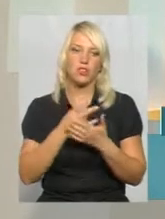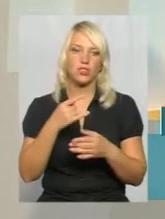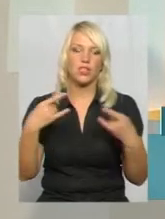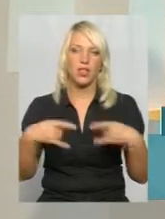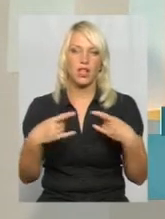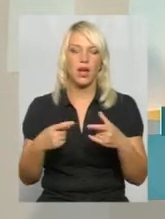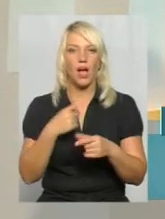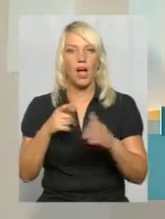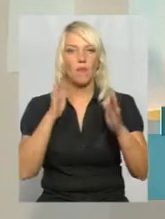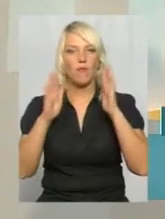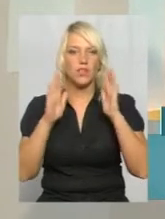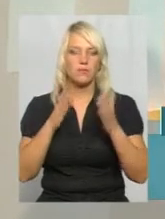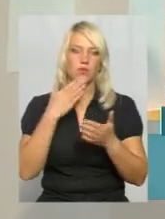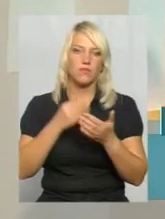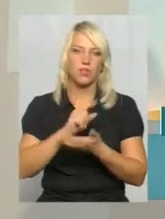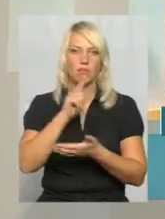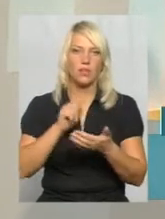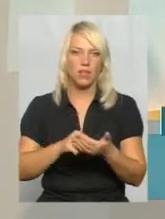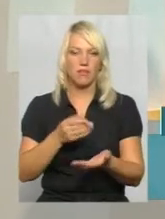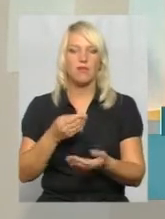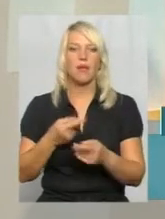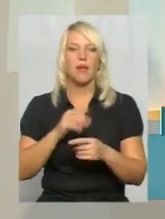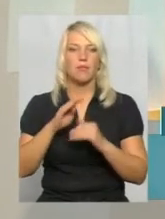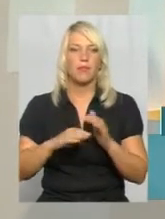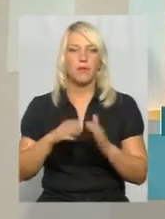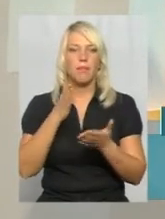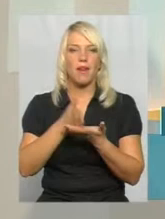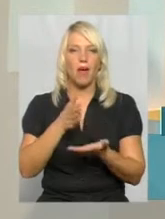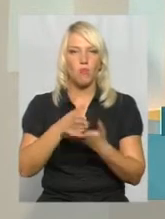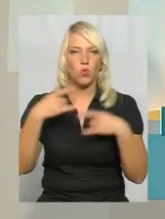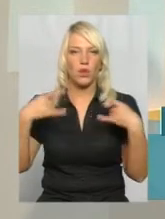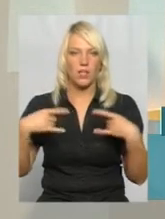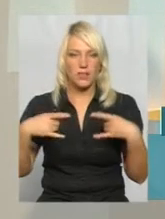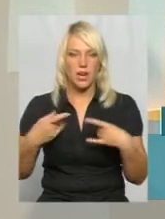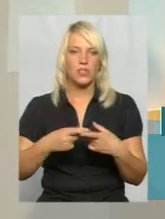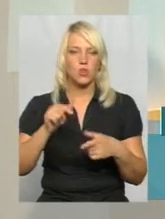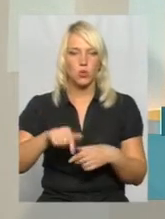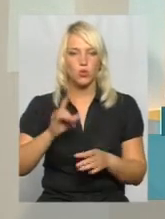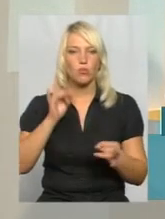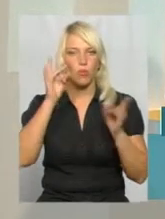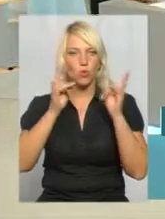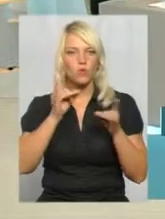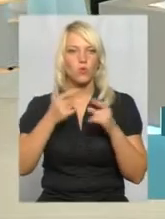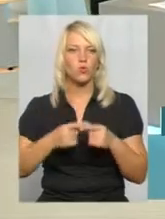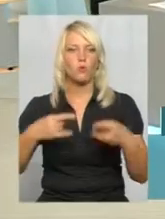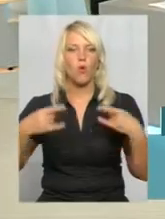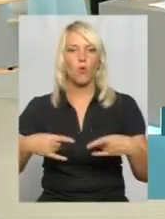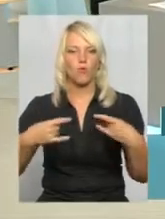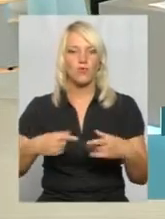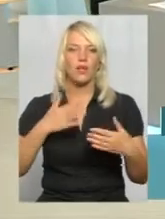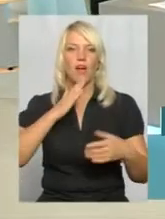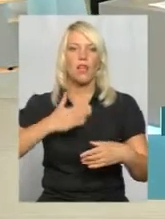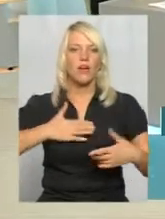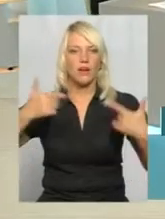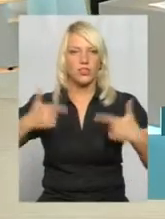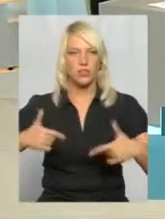Facebook. Ставте свої питання під прямою трансляцією і ми озвучимо їх тут у ефірі. А я хочу представити гостя нашої студії.